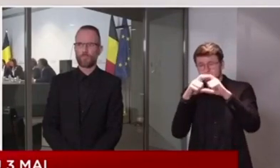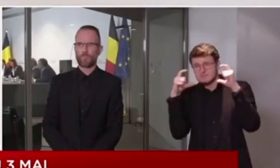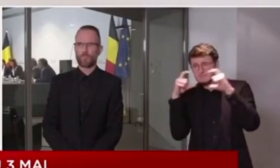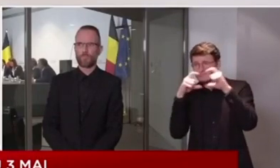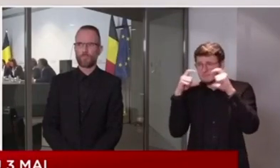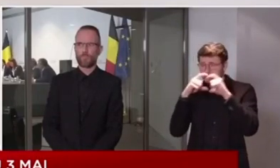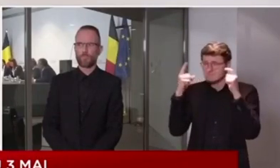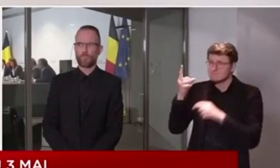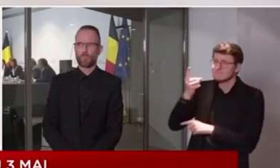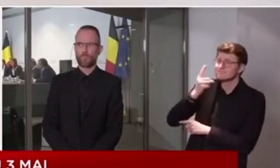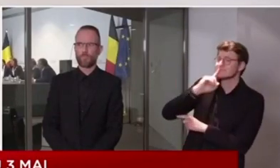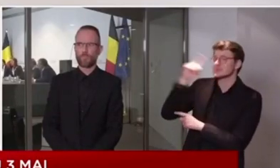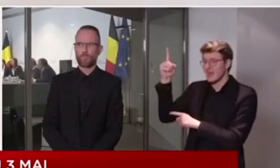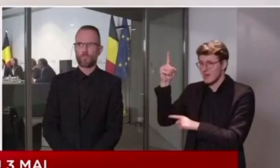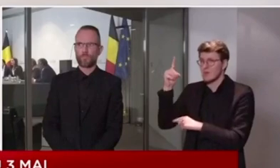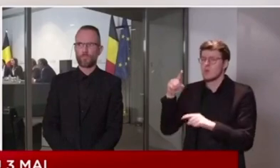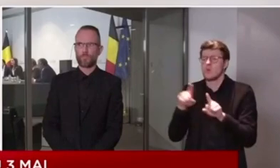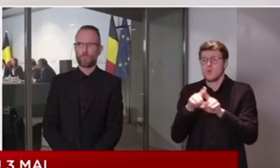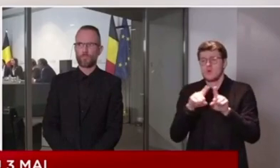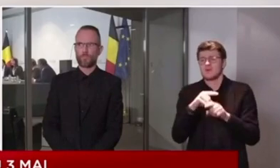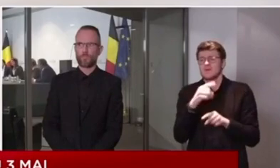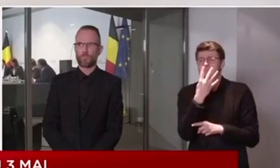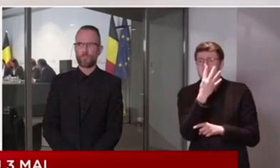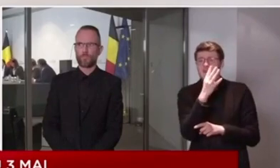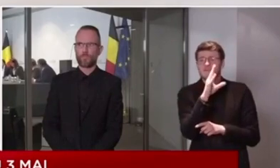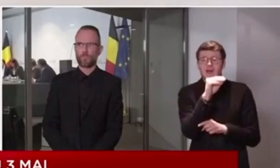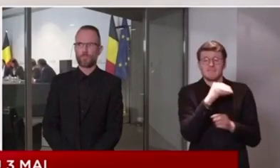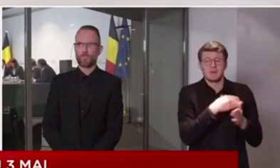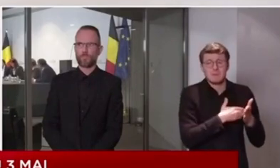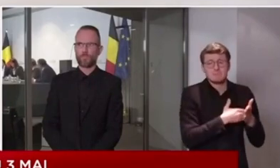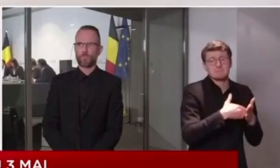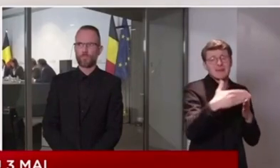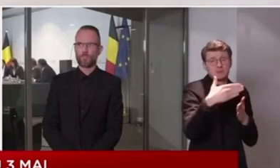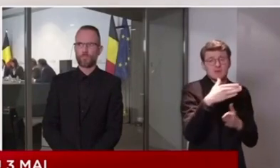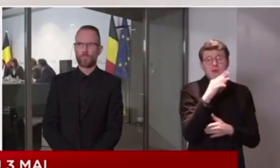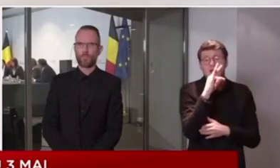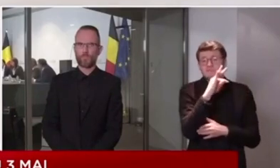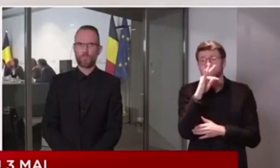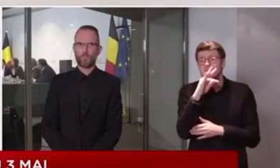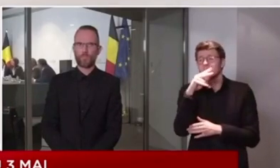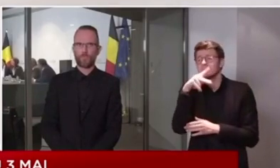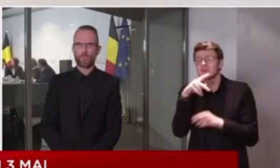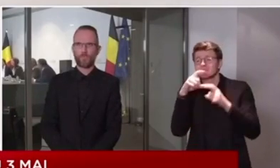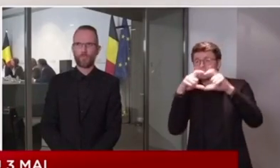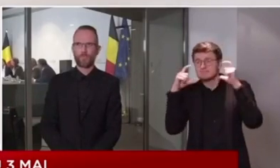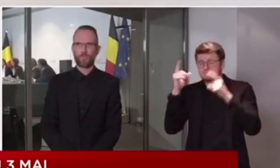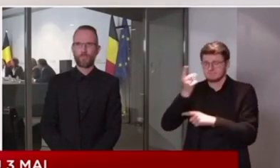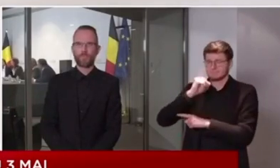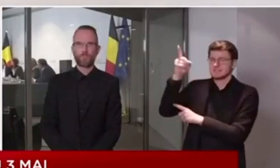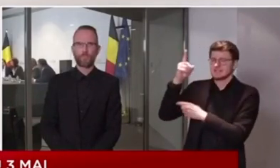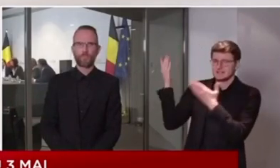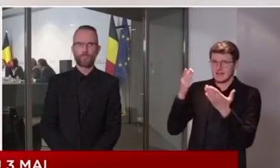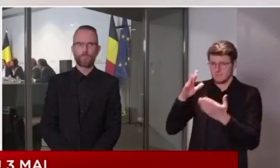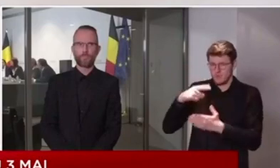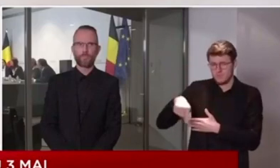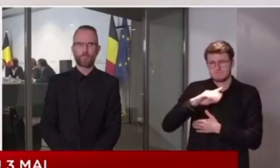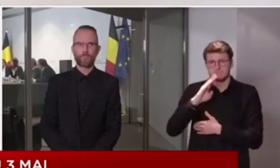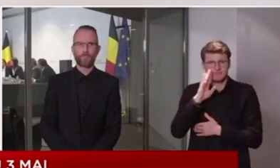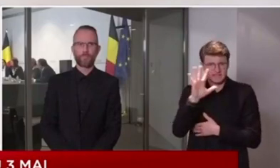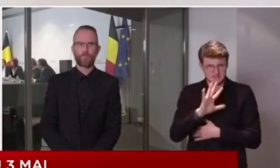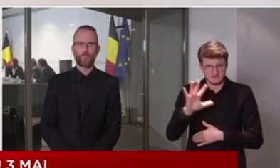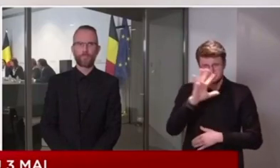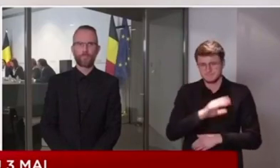plus de 54 millions de masques FFP2. C rien de froideur des statistiques que l'on rapporte tous les jours. Il y a, il ne pas l'oublier,